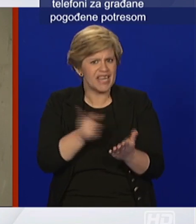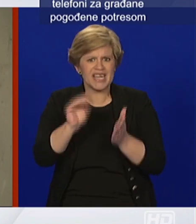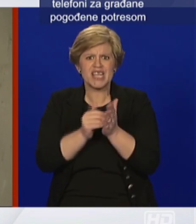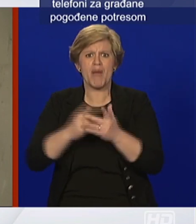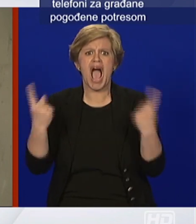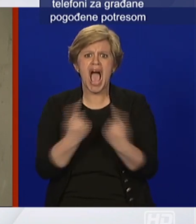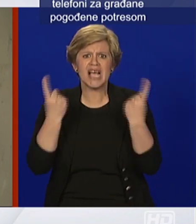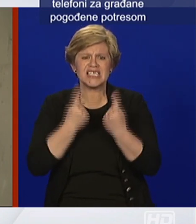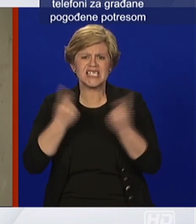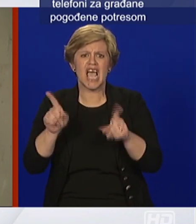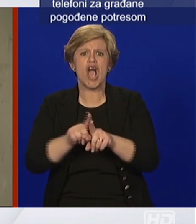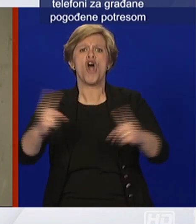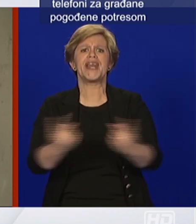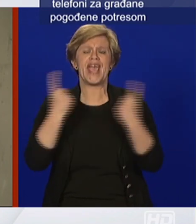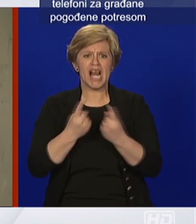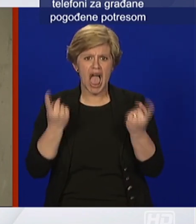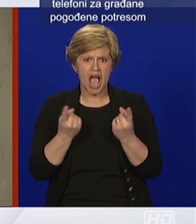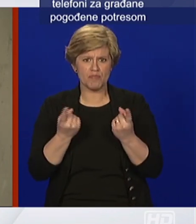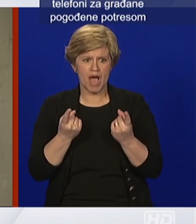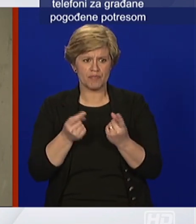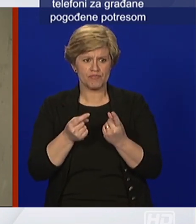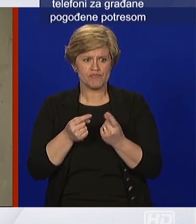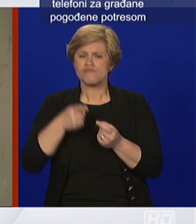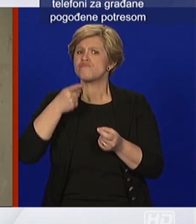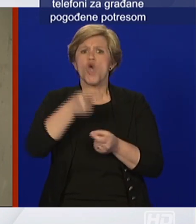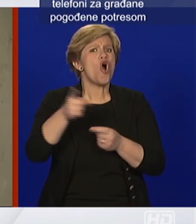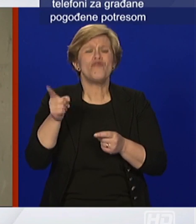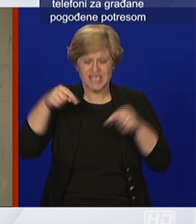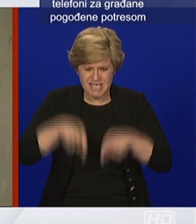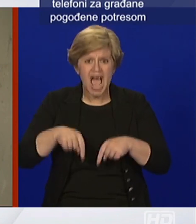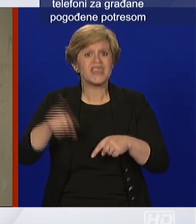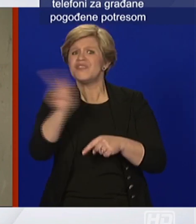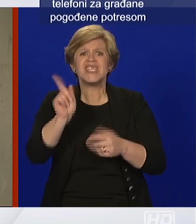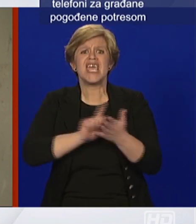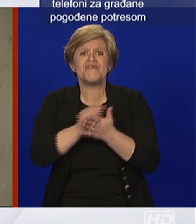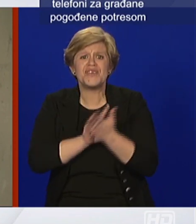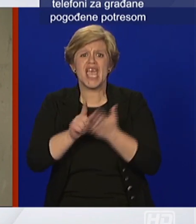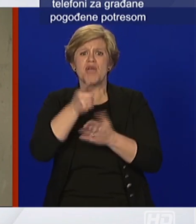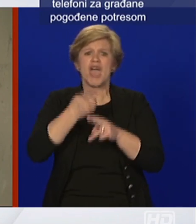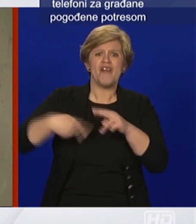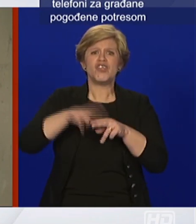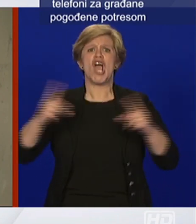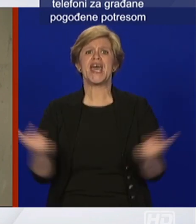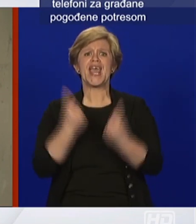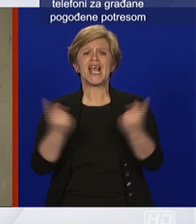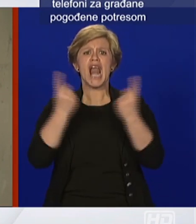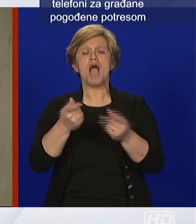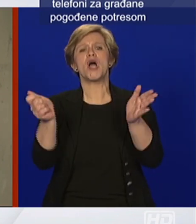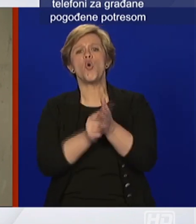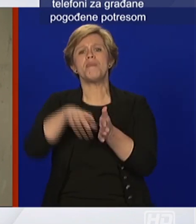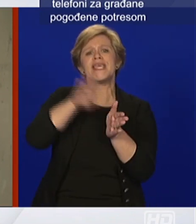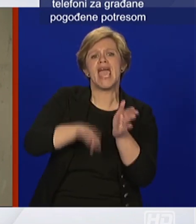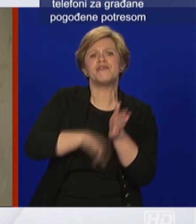higijenske potrebštine. Ovo nije vrijeme kad se treba reklamirati kupovina jeftinijeg